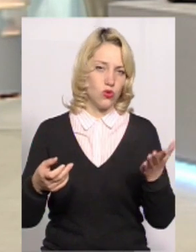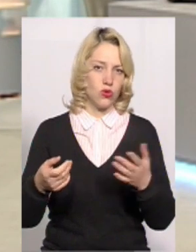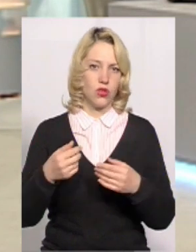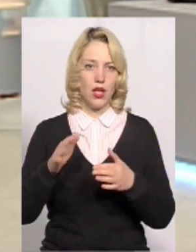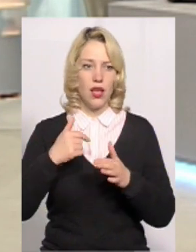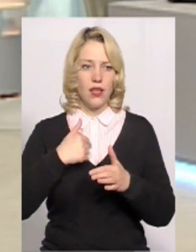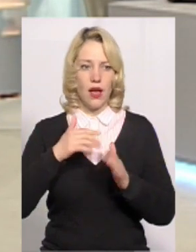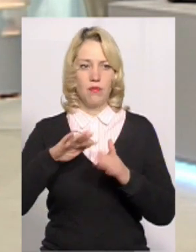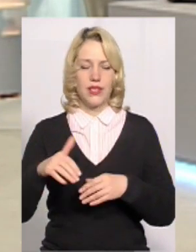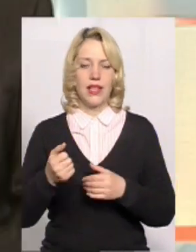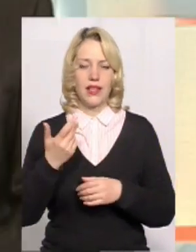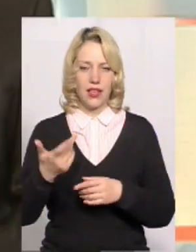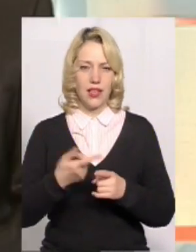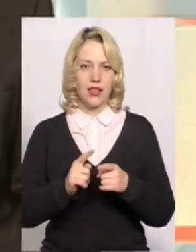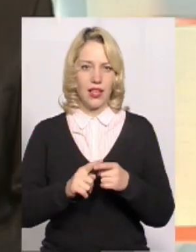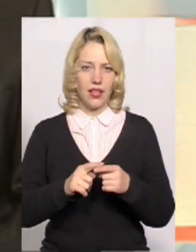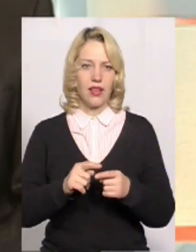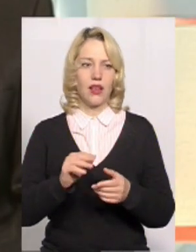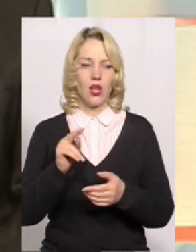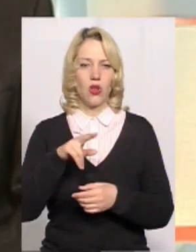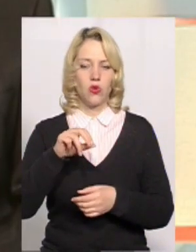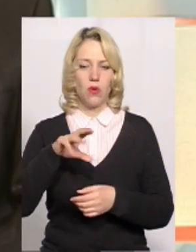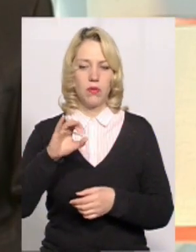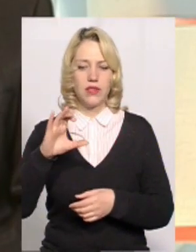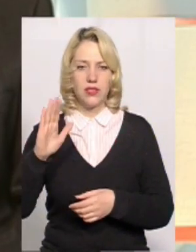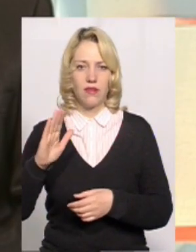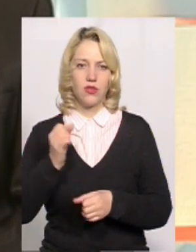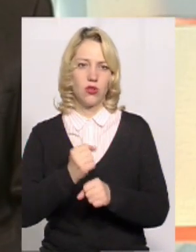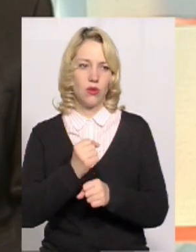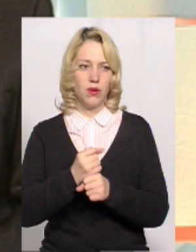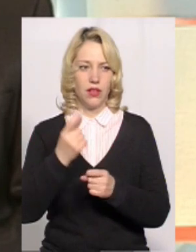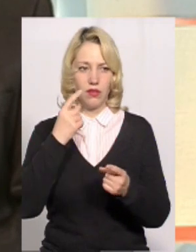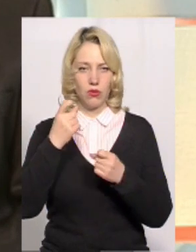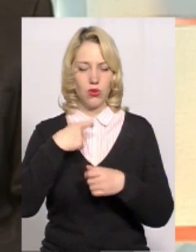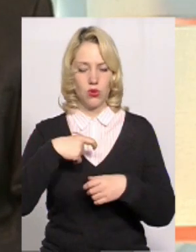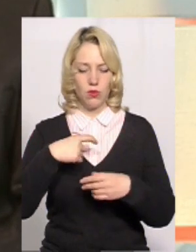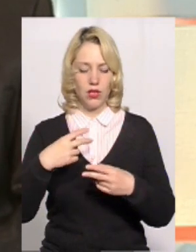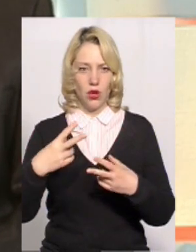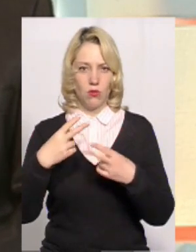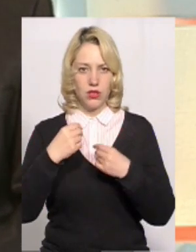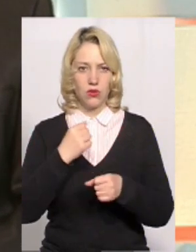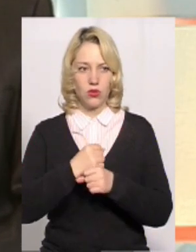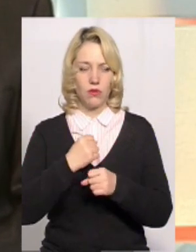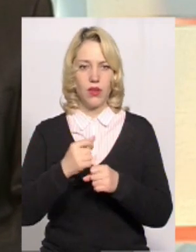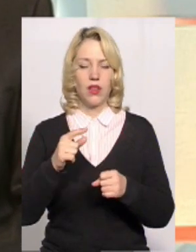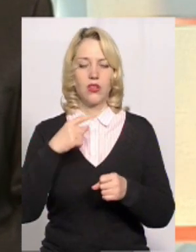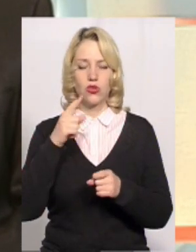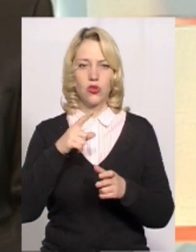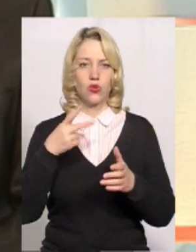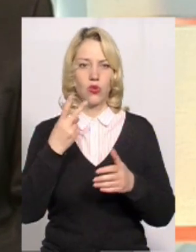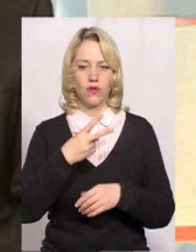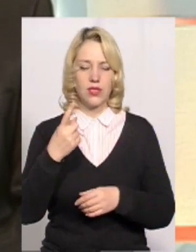після деяких таких дописів, просто чисто інформативних, я зробила навіть собі обіцянку. Я написала, до 21